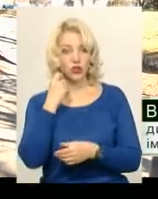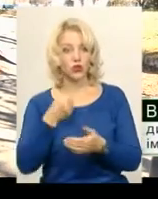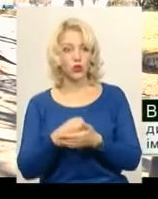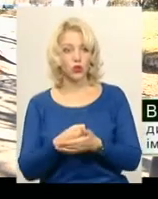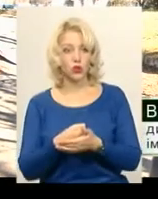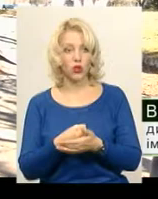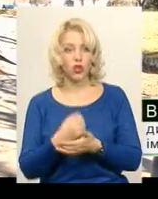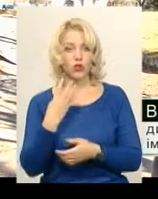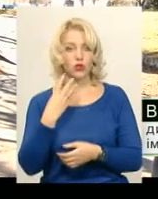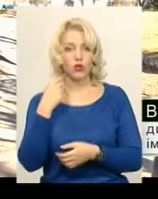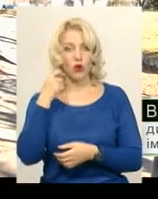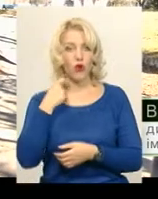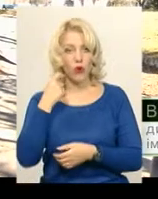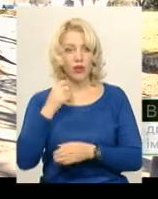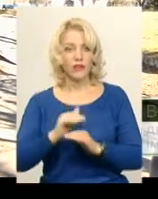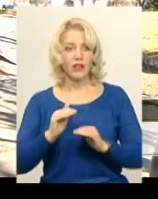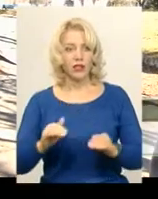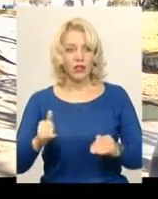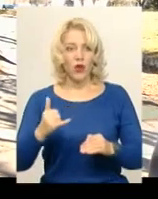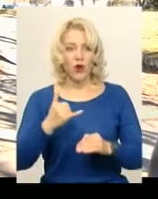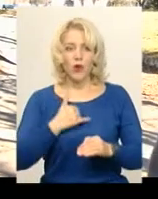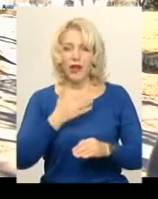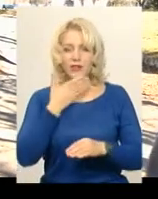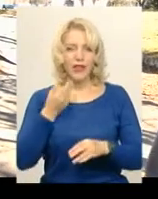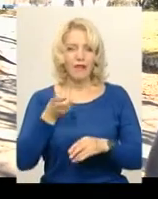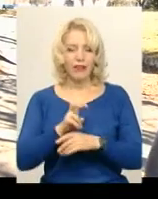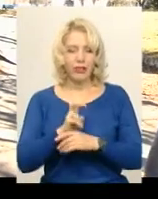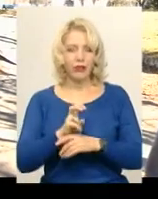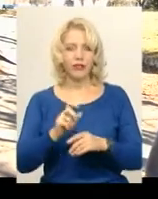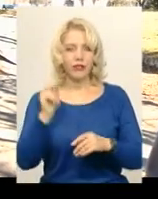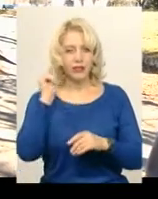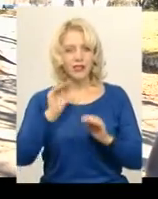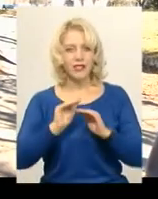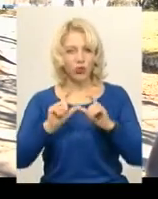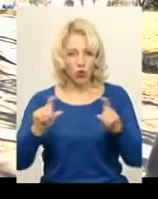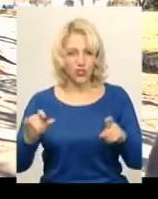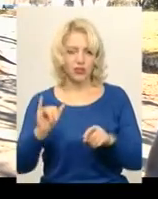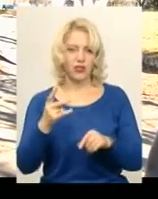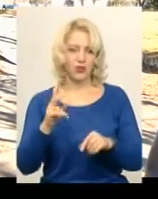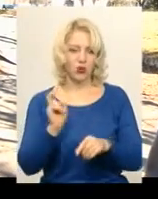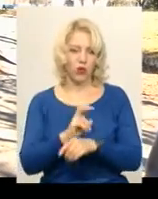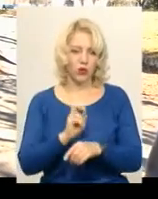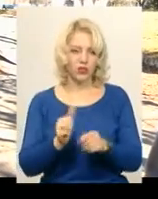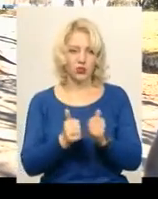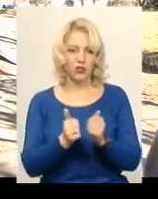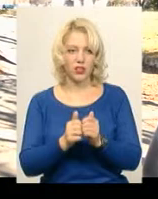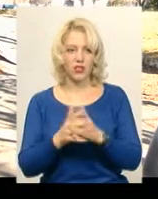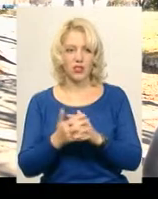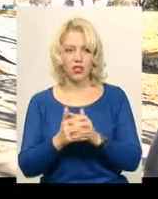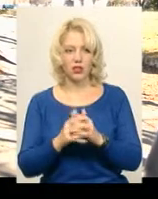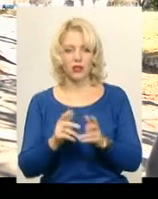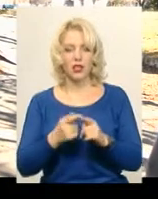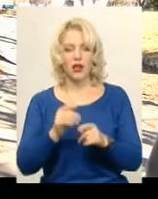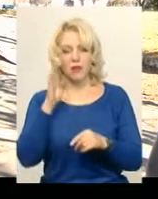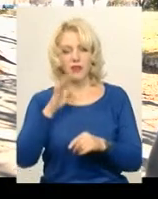4-х років діти нас не відвідують до шкільного навчального закладу. Ходять в сусіднє село, воскодавленці